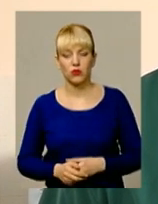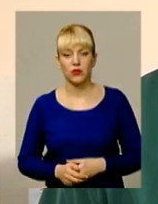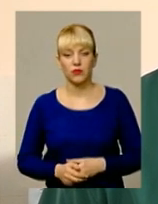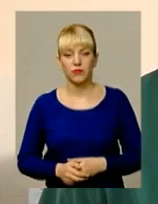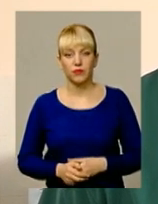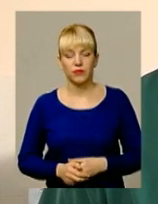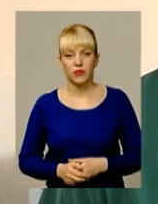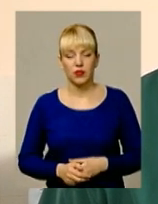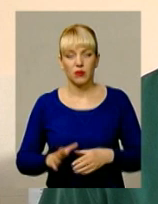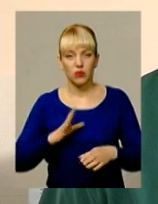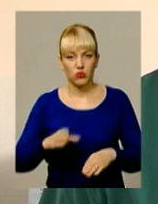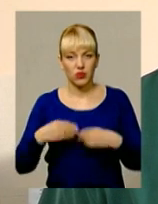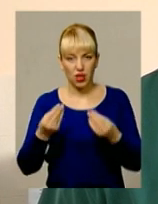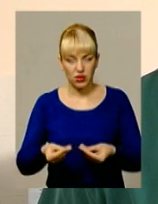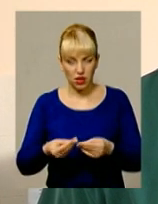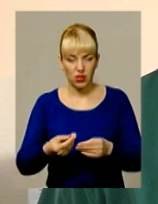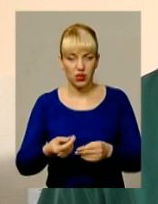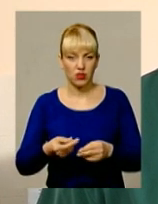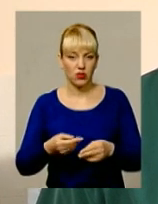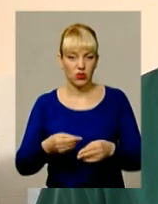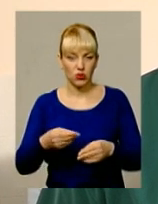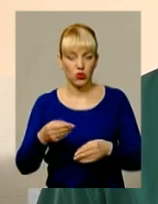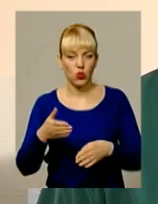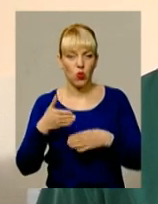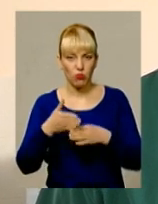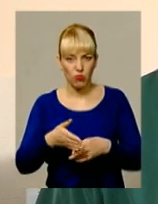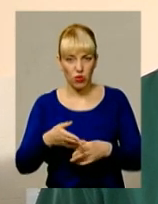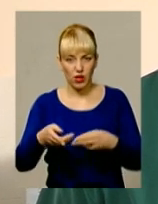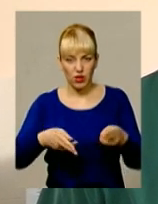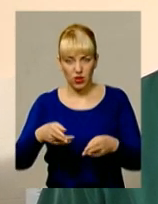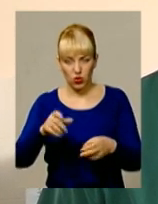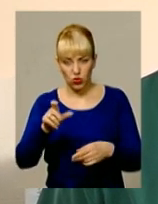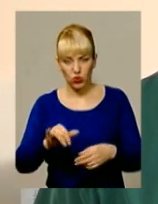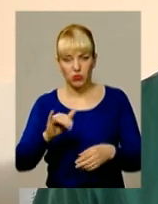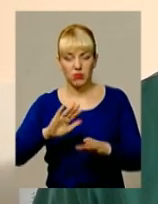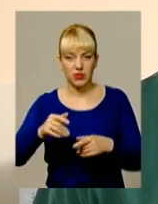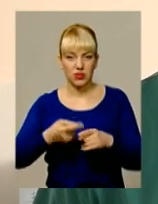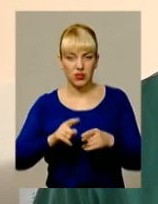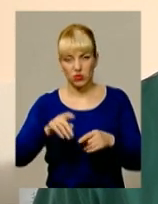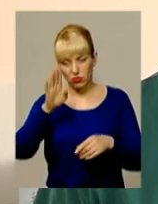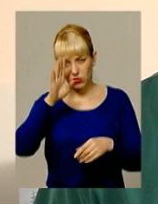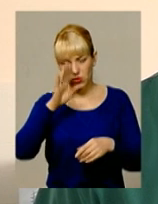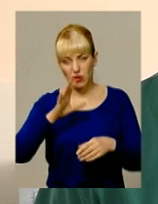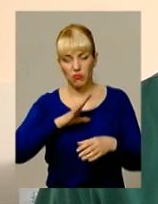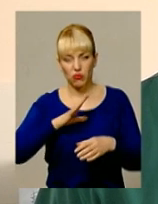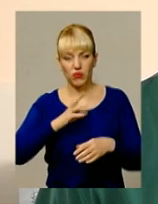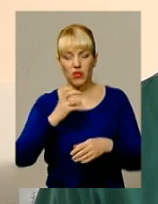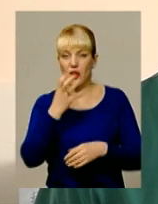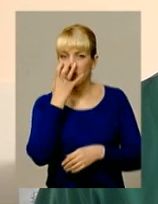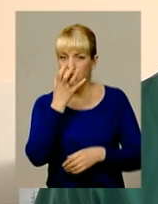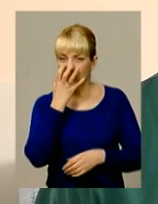надано допомога торакальним хірургам. Після цього хворий перебував на управляємому диханню в відділенні